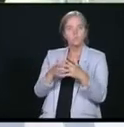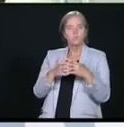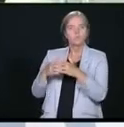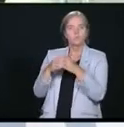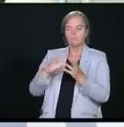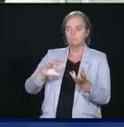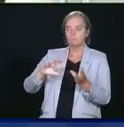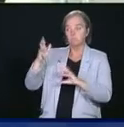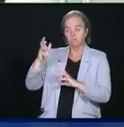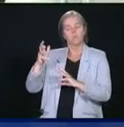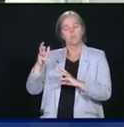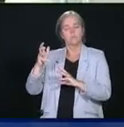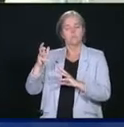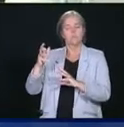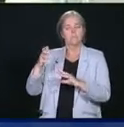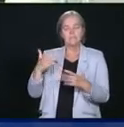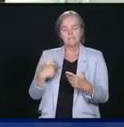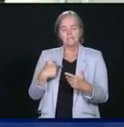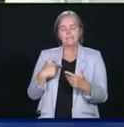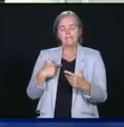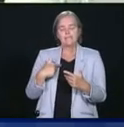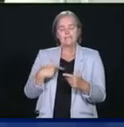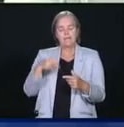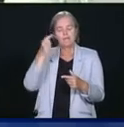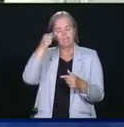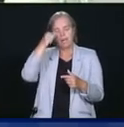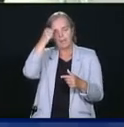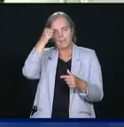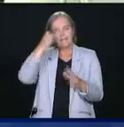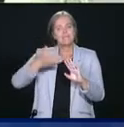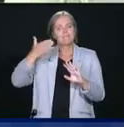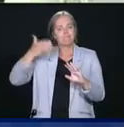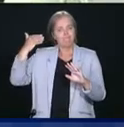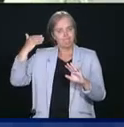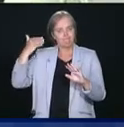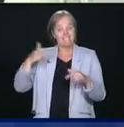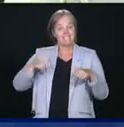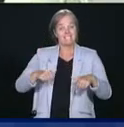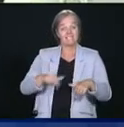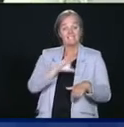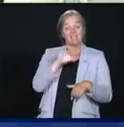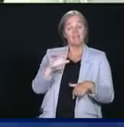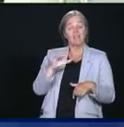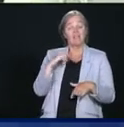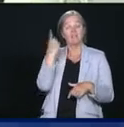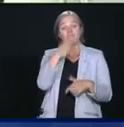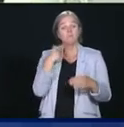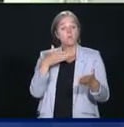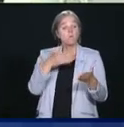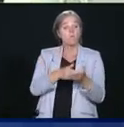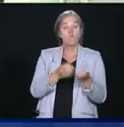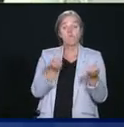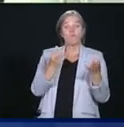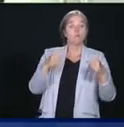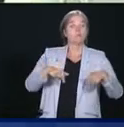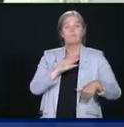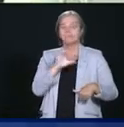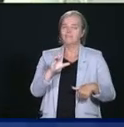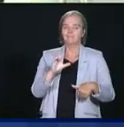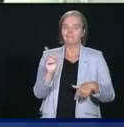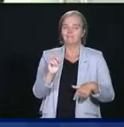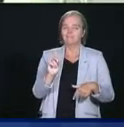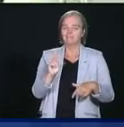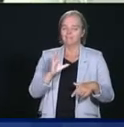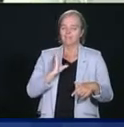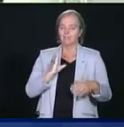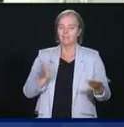familières. En tant que pays, nous ne pouvons pas prétendre que le racisme n'existe pas ici. Le racisme